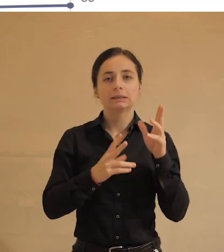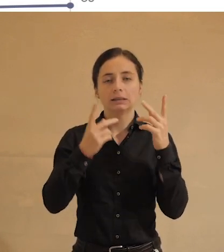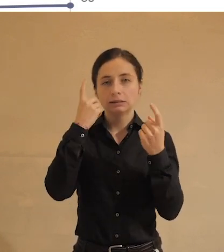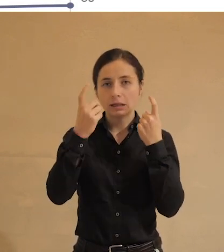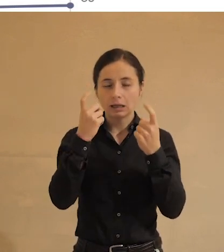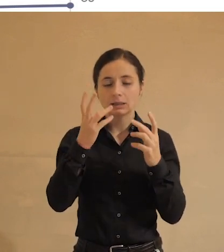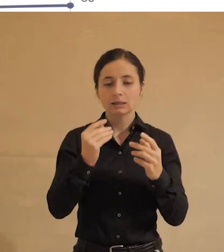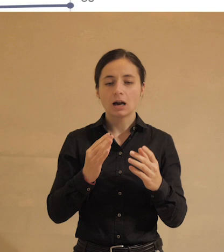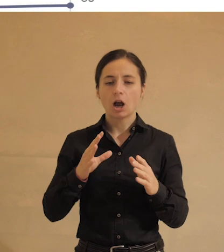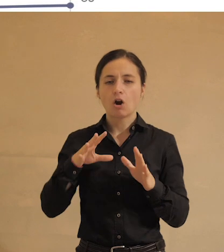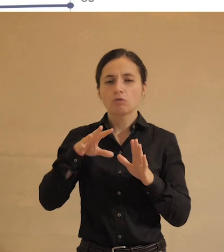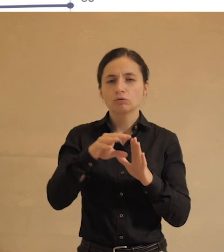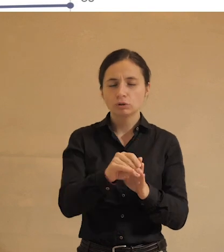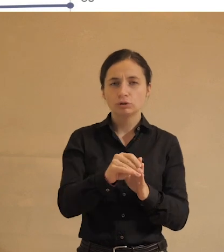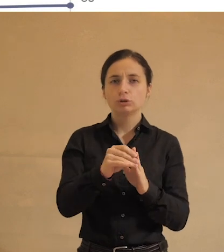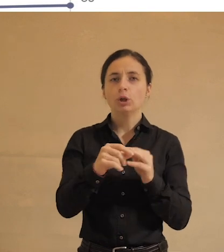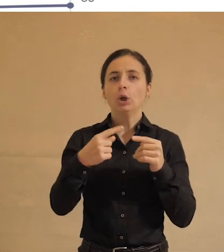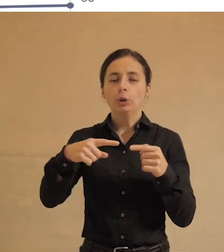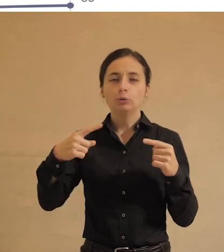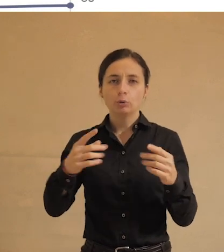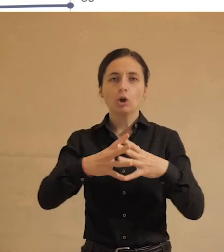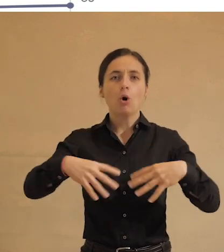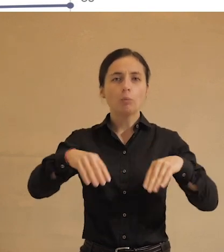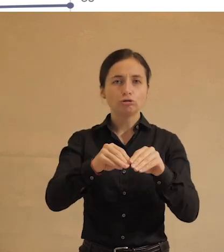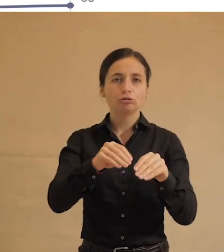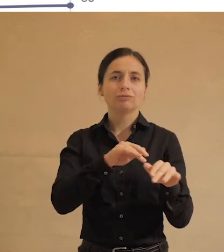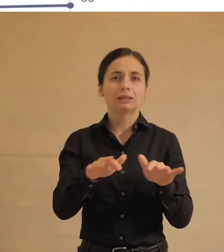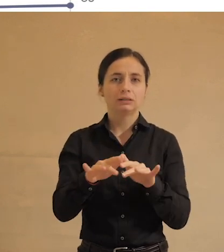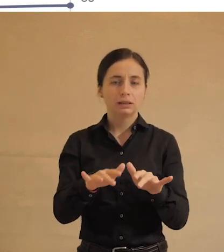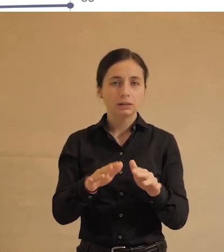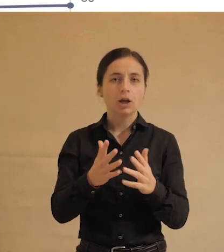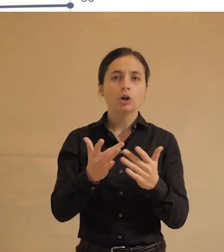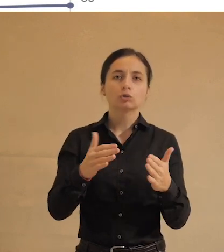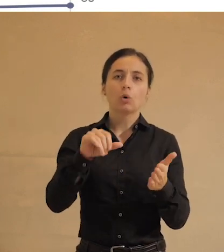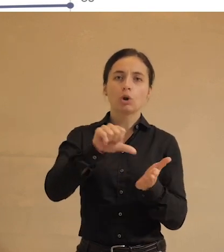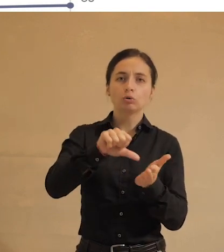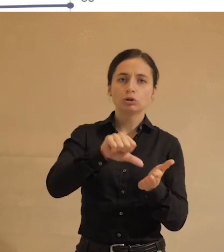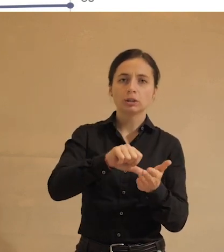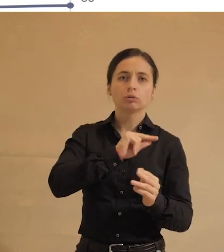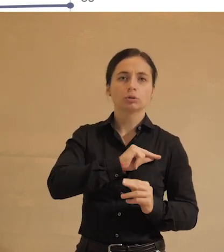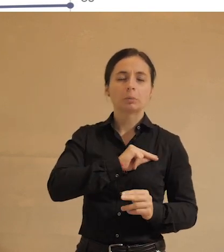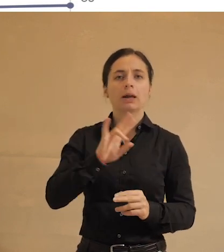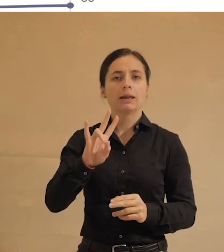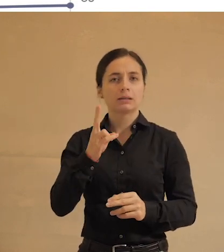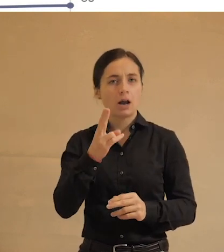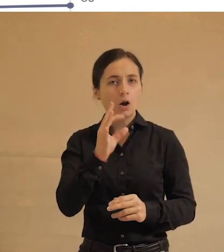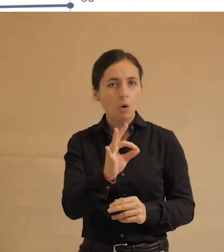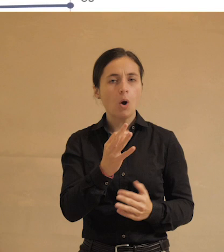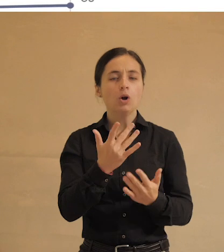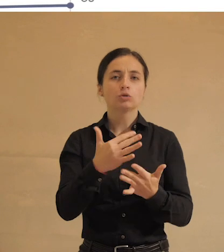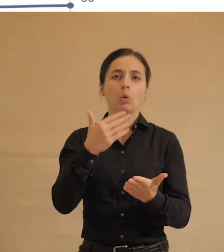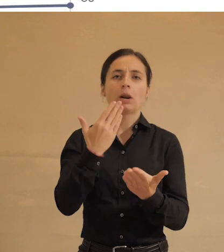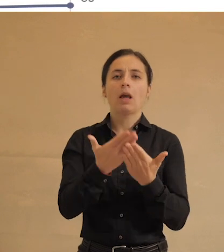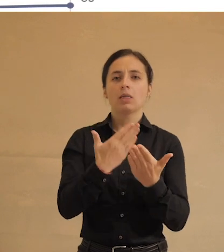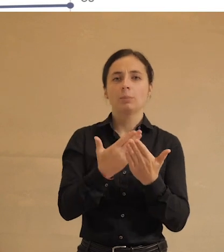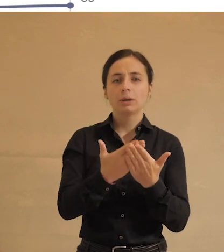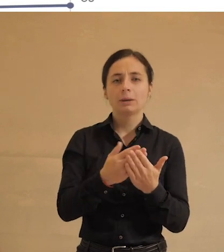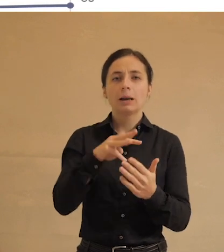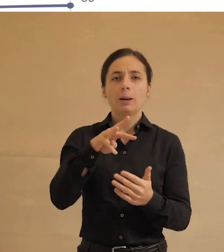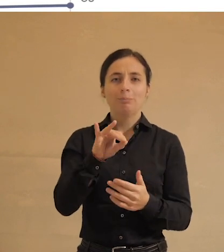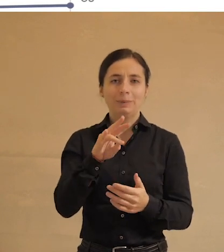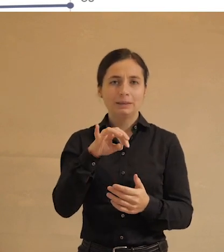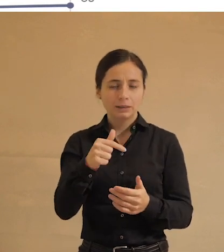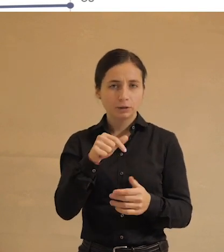насколько люди вовлечены в иного рода общественные деятельности, сколько участвовали в работе НКО, сколько, например, там на митинги